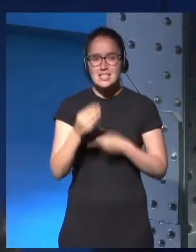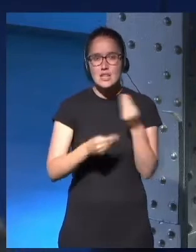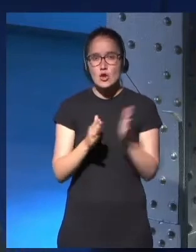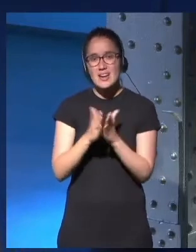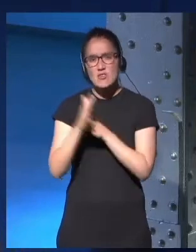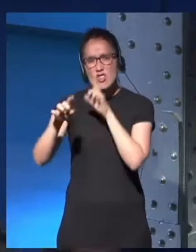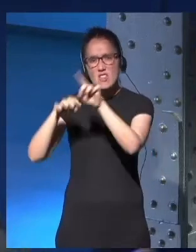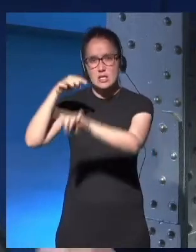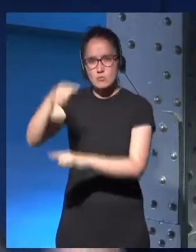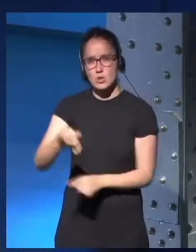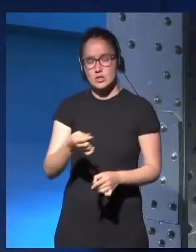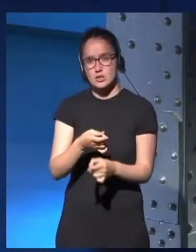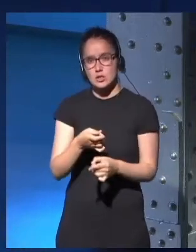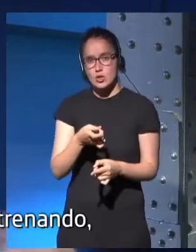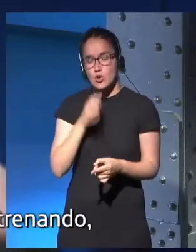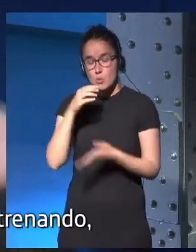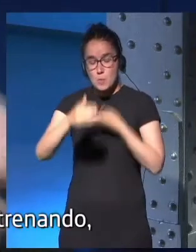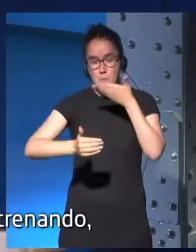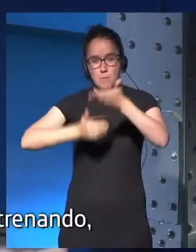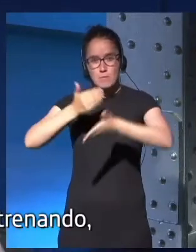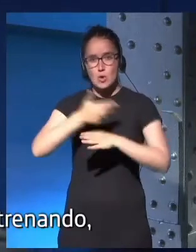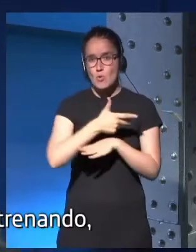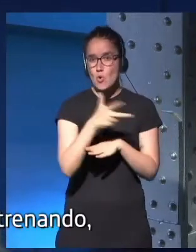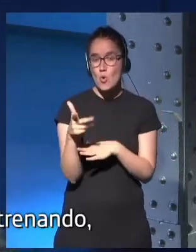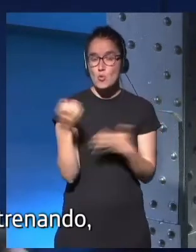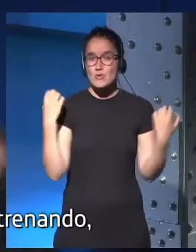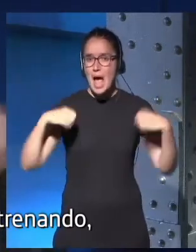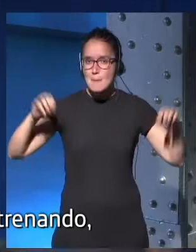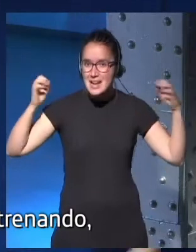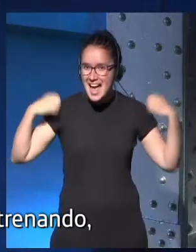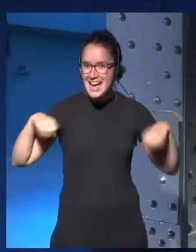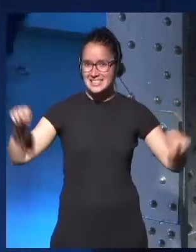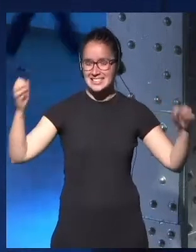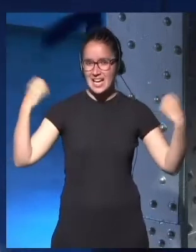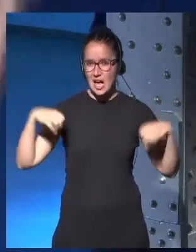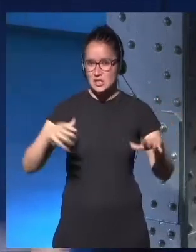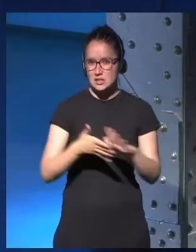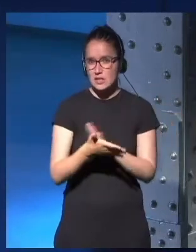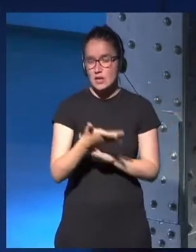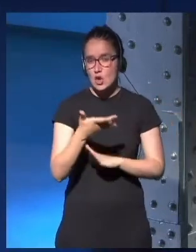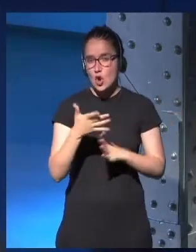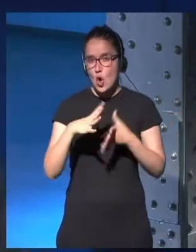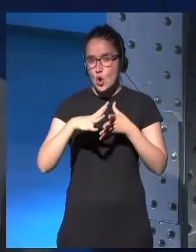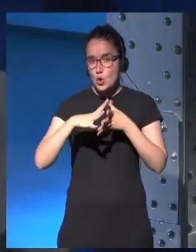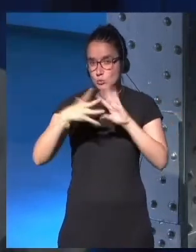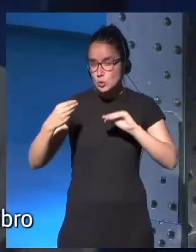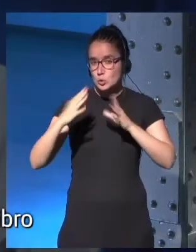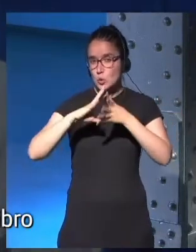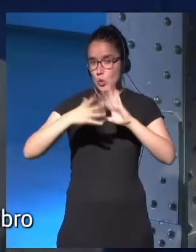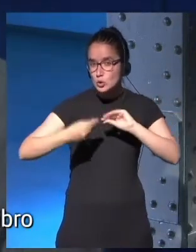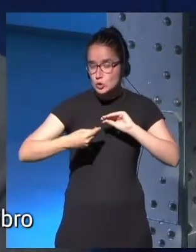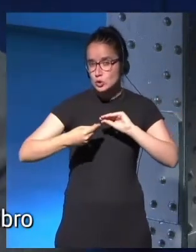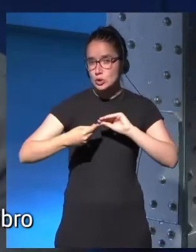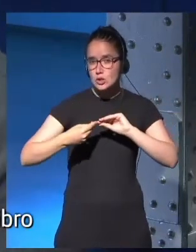vous vous entraînez très dur, vos muscles, ils ne grossissent pas pendant que vous vous entraînez. Ils grossissent après. Et